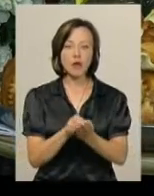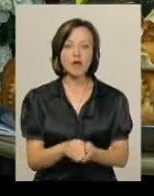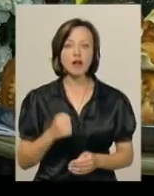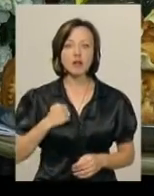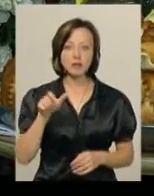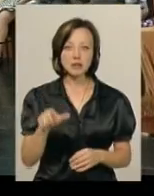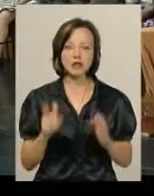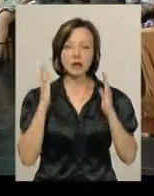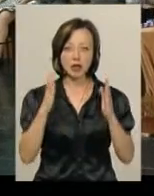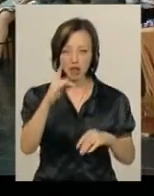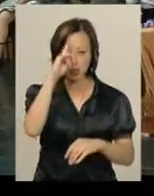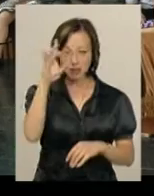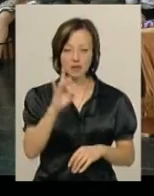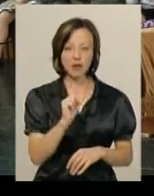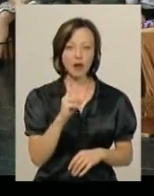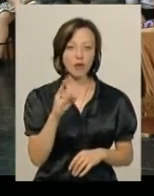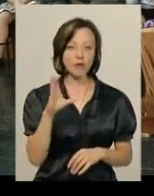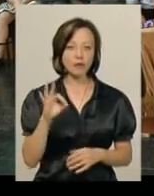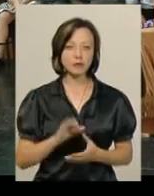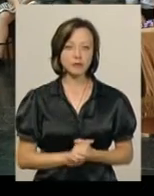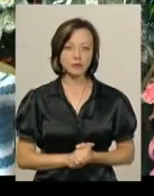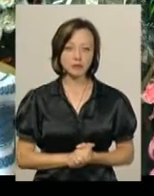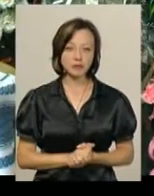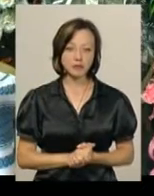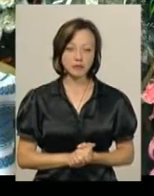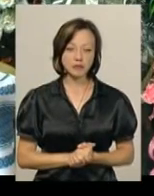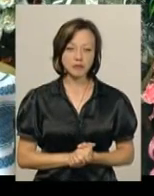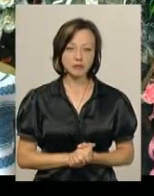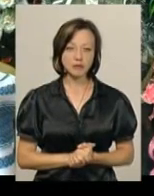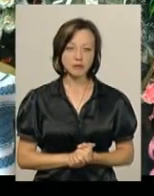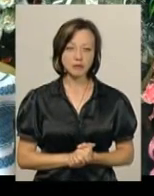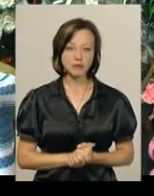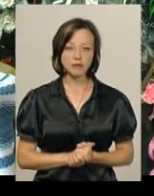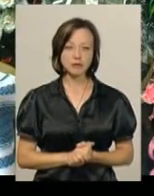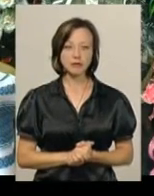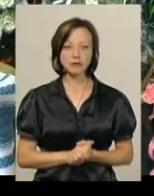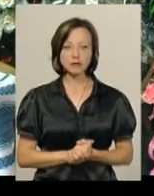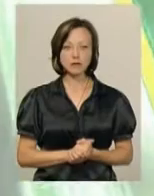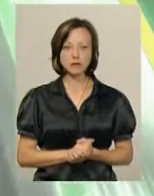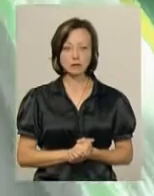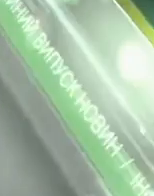на Алеї Слави у мікрорайоні Ракове. Ірина Аріон, Олександр Горішевський. Новини Поділля. Центр.